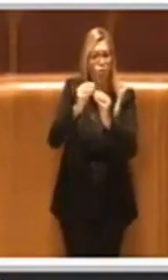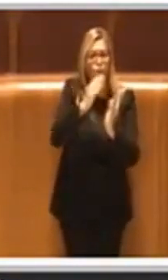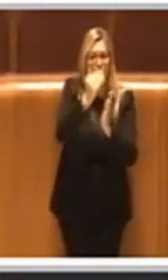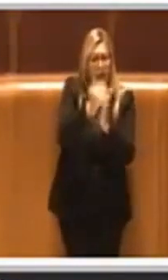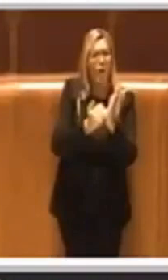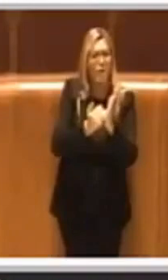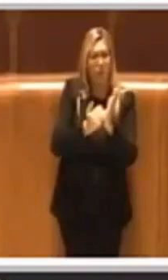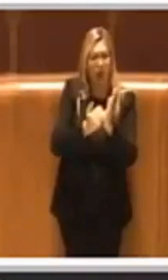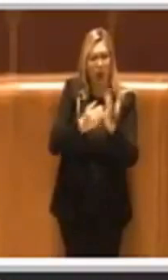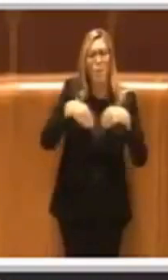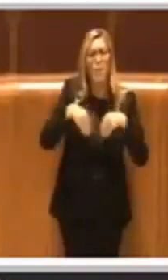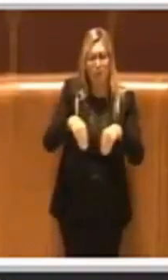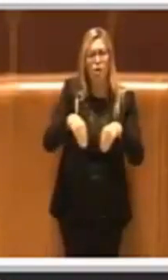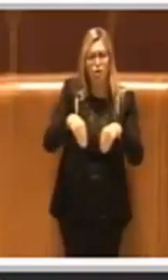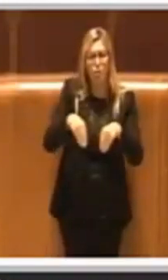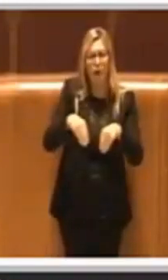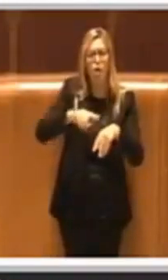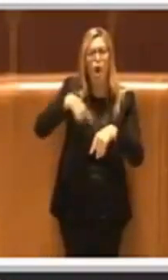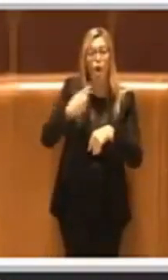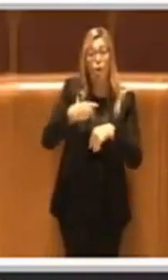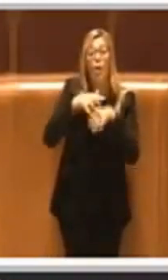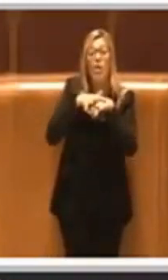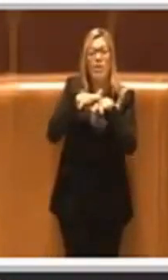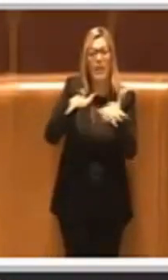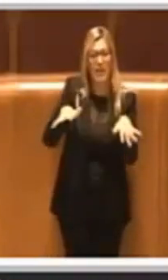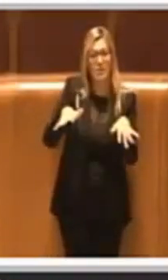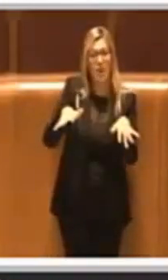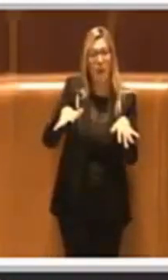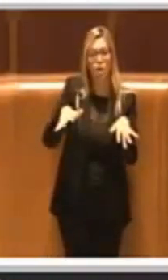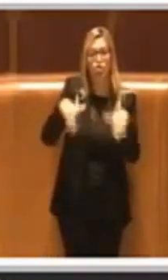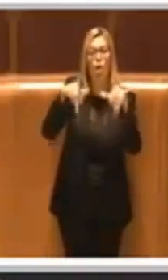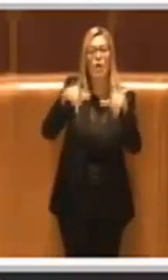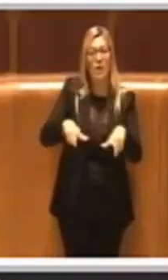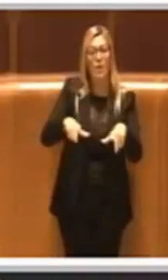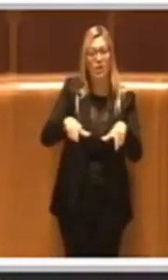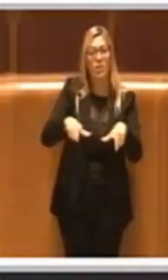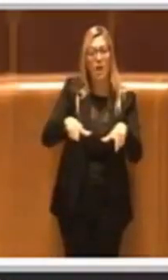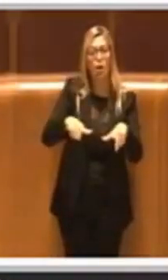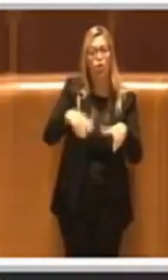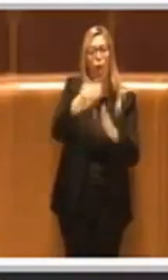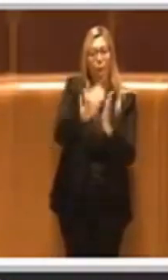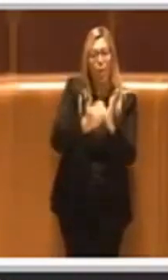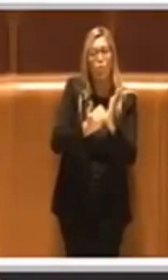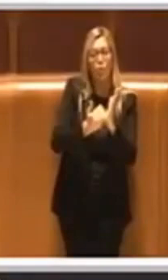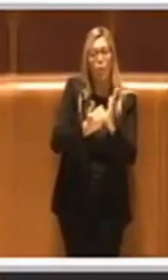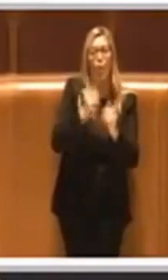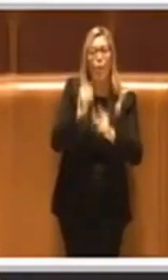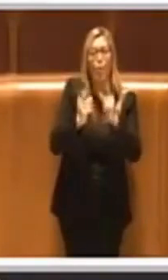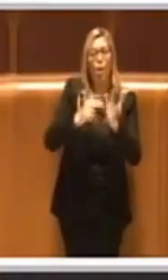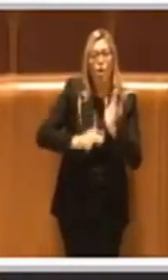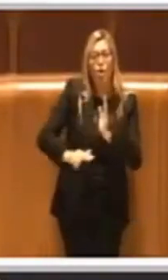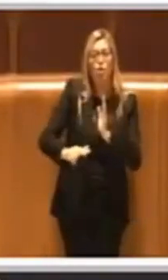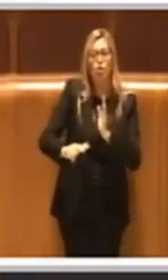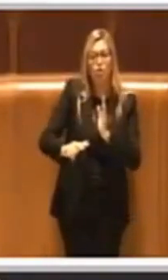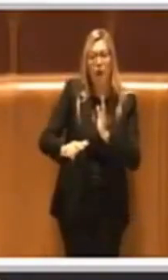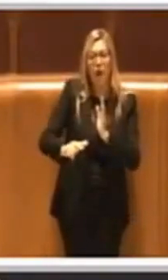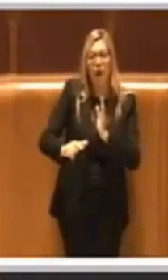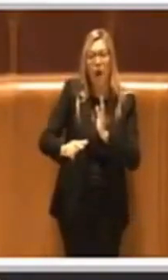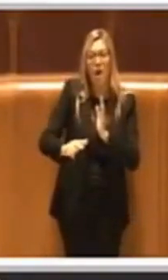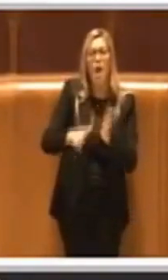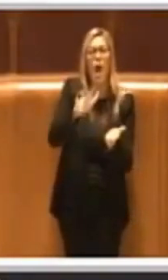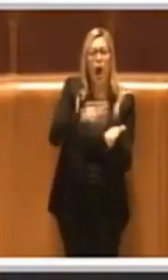vengano poi trasmessi al Dipartimento Politiche e Sociali per la loro approvazione